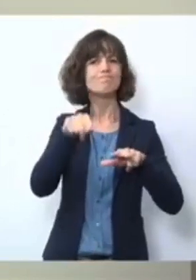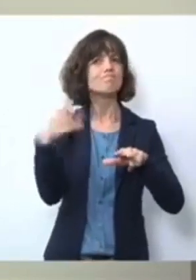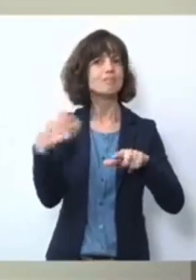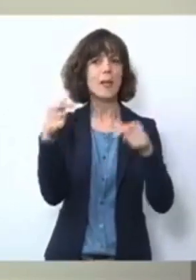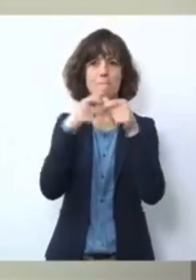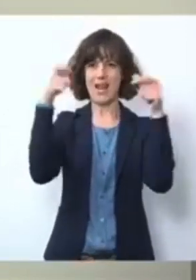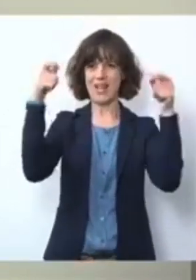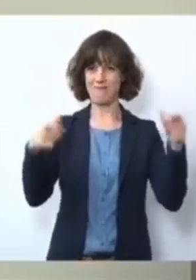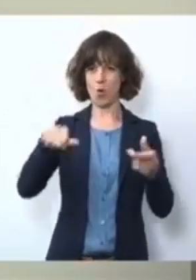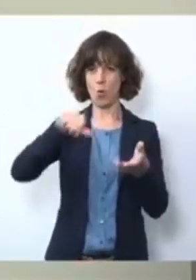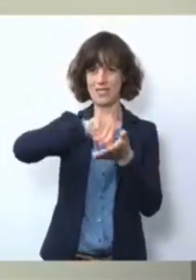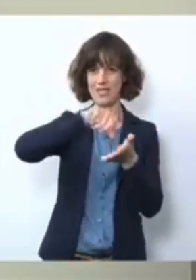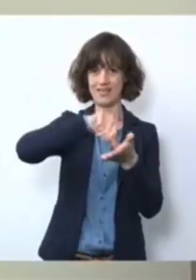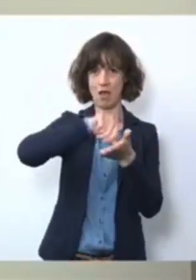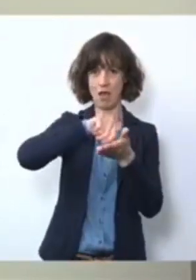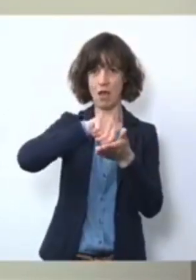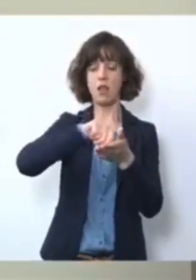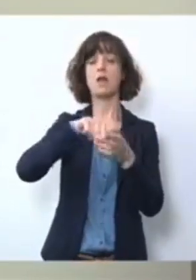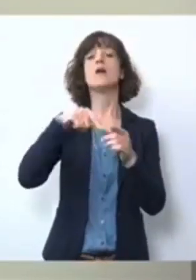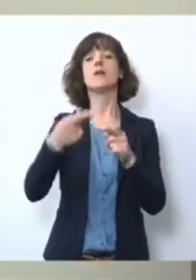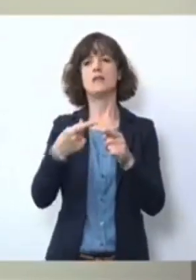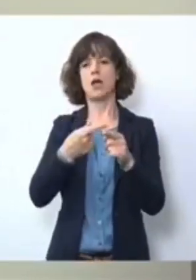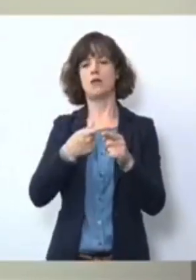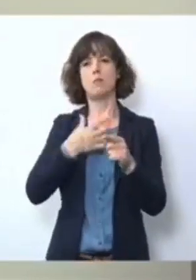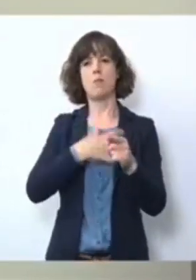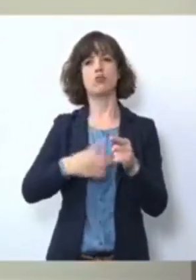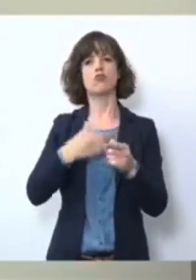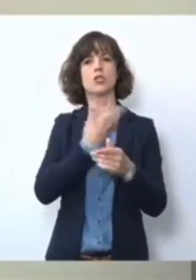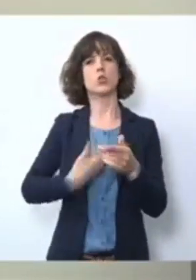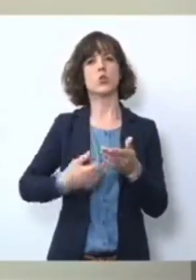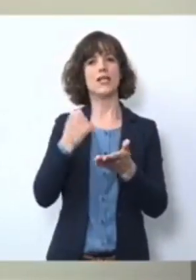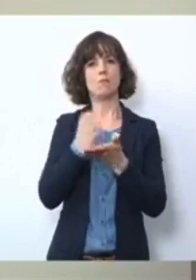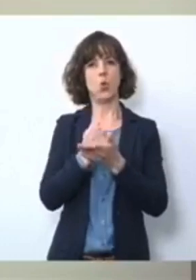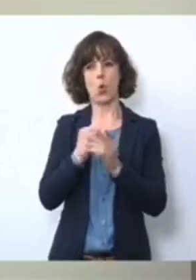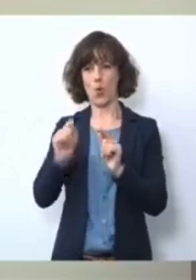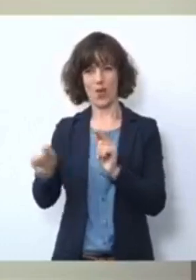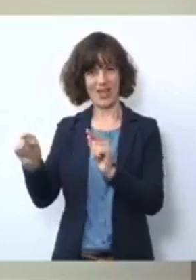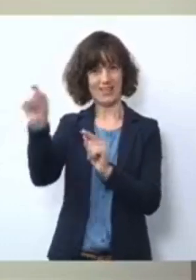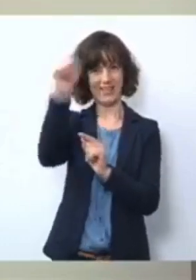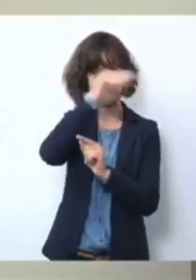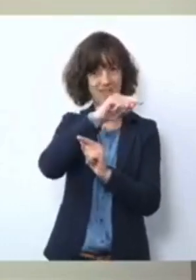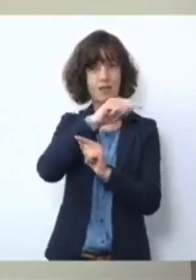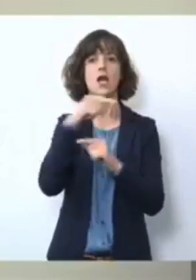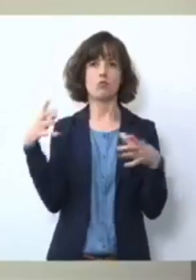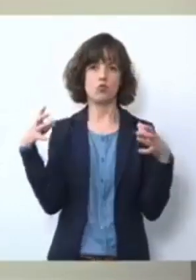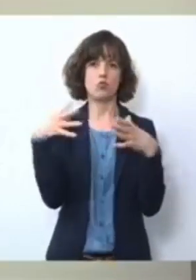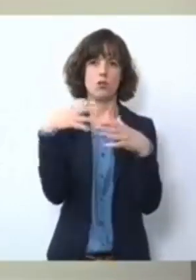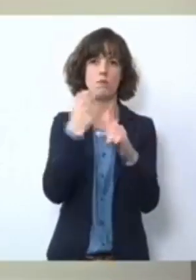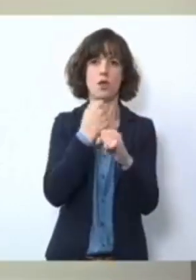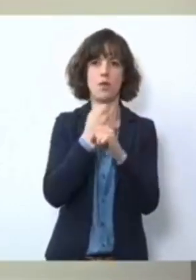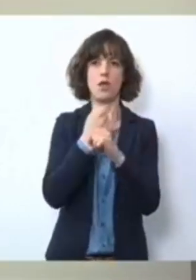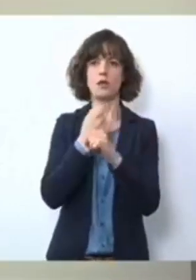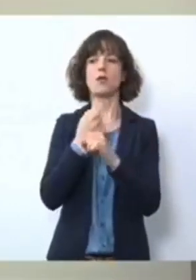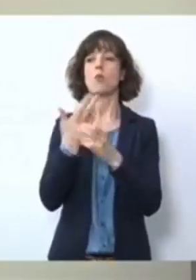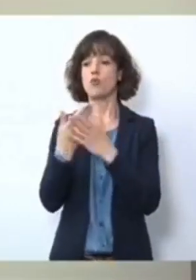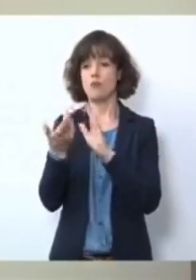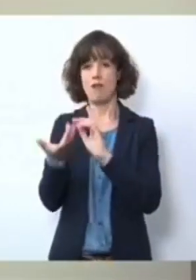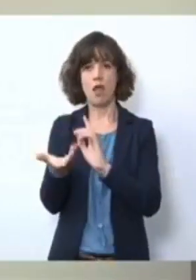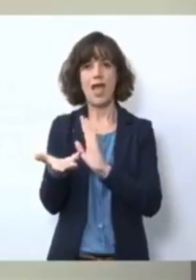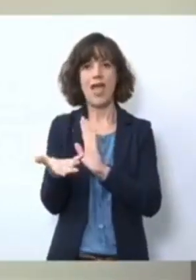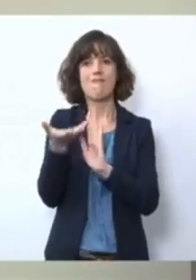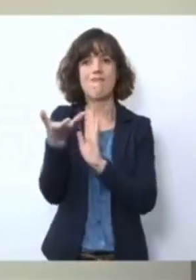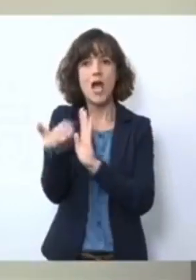die überregionale Zusammenarbeit der einzelnen bayerischen Gesundheitsbehörden ermöglicht. Auch Doppelarbeit bei der Erfassung von